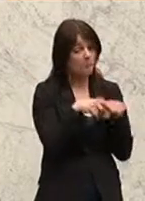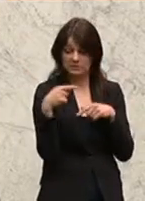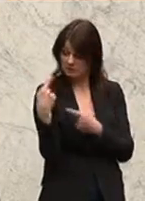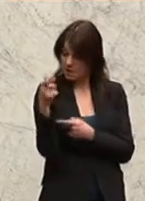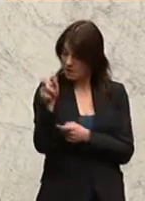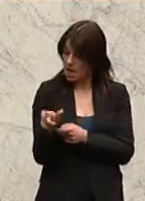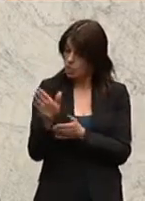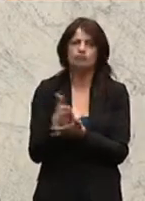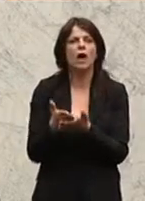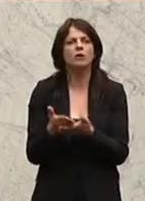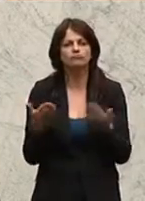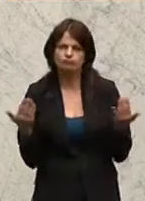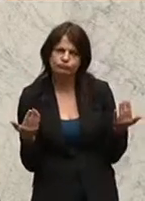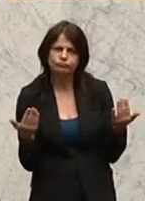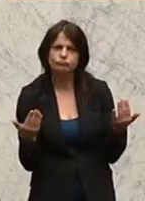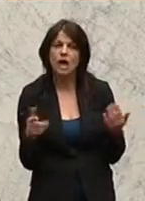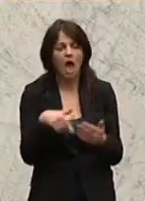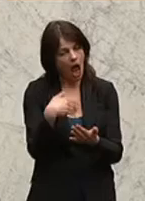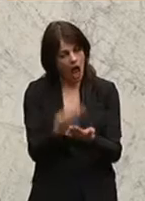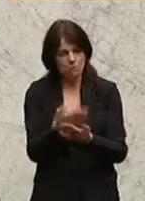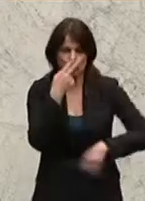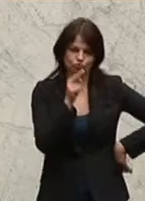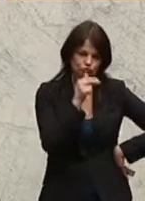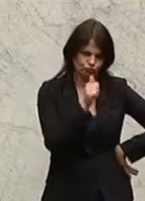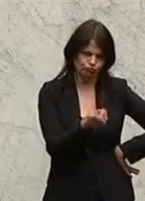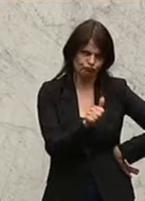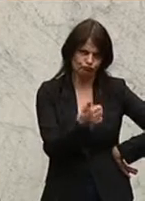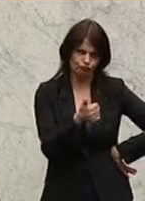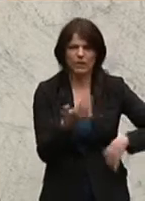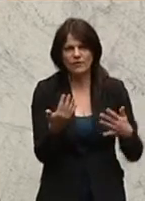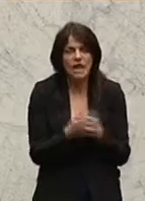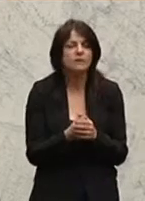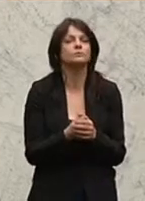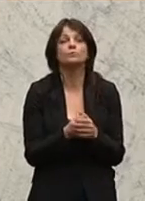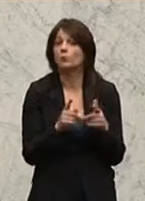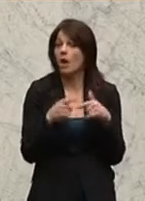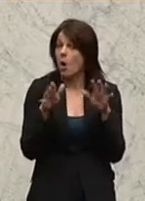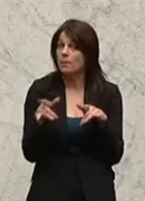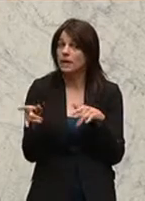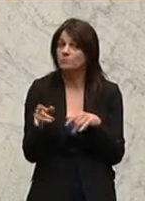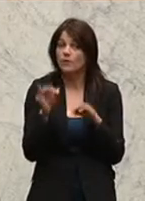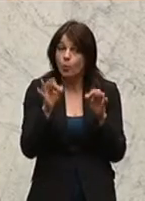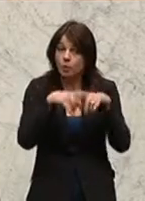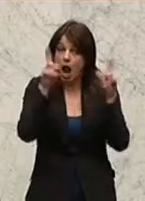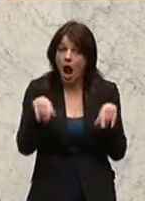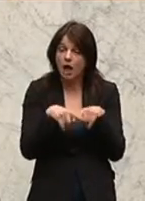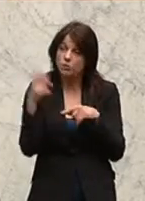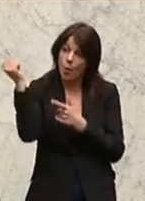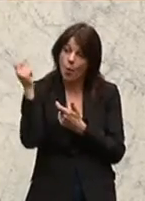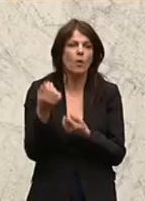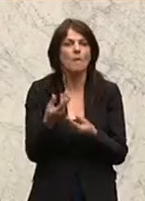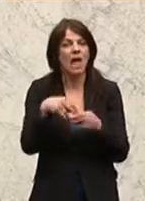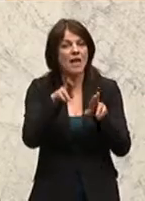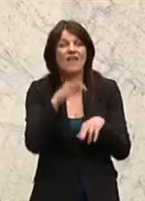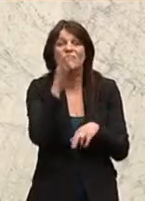wie sie Angebote einstuft und auch, ob sie Gutachten einholt oder den Beirat